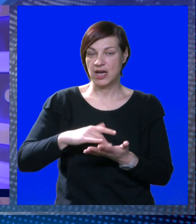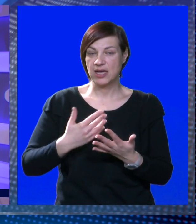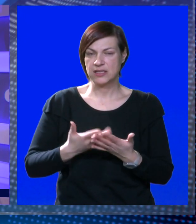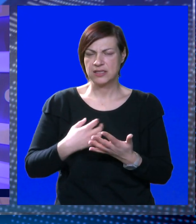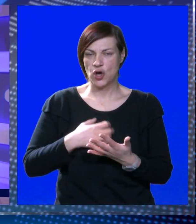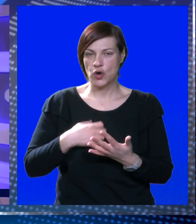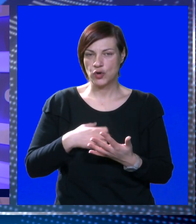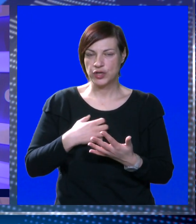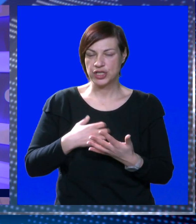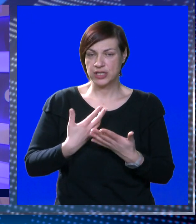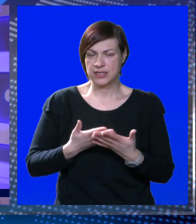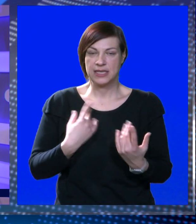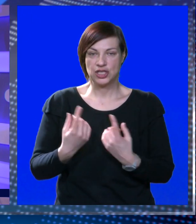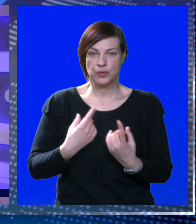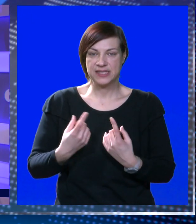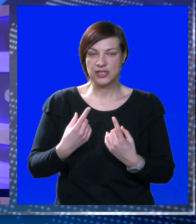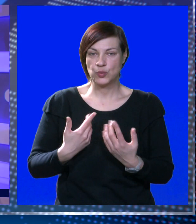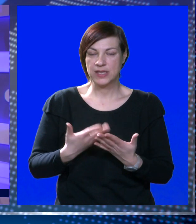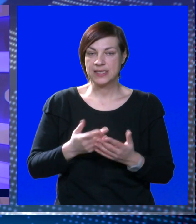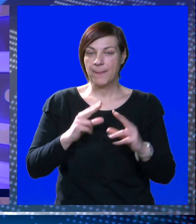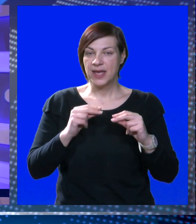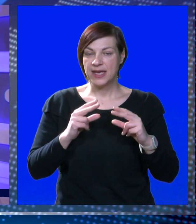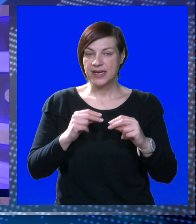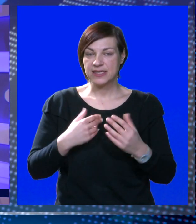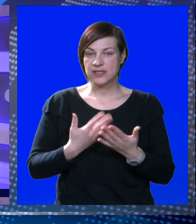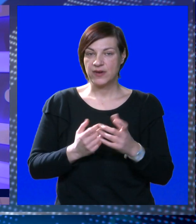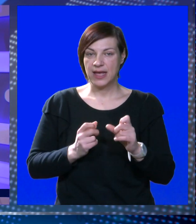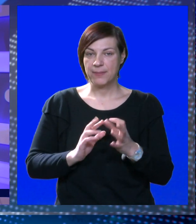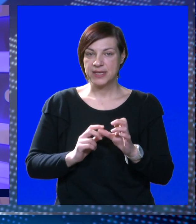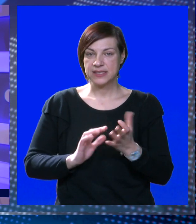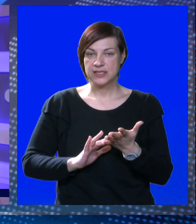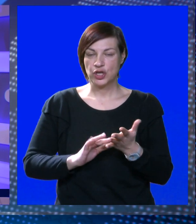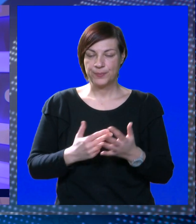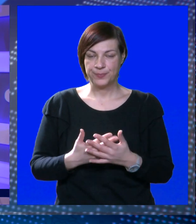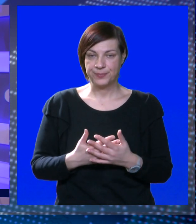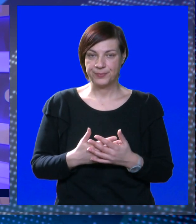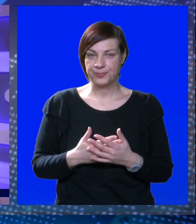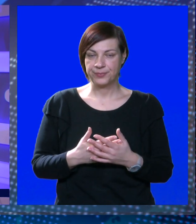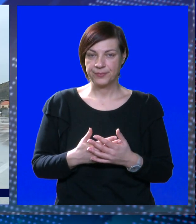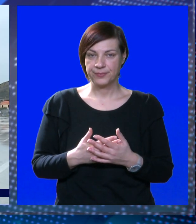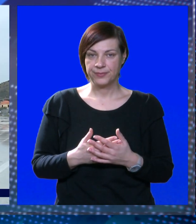lokaciji prilično su ogorčeni za tečenom situacijom, a s njima je razgovarao Emerson de Souza Cruz.